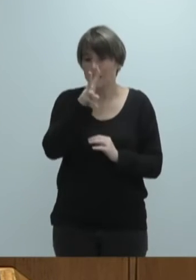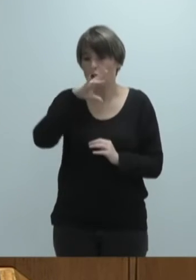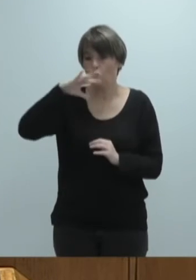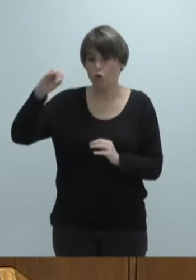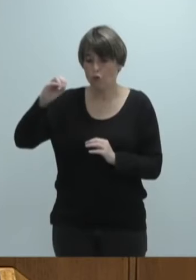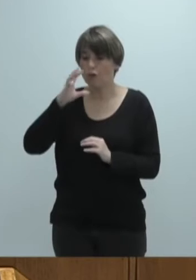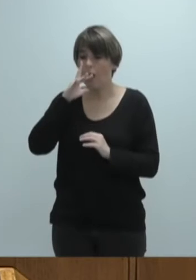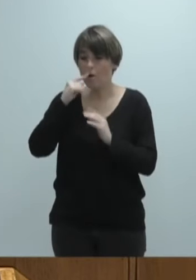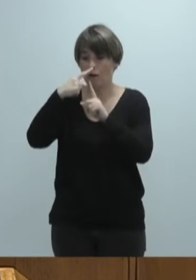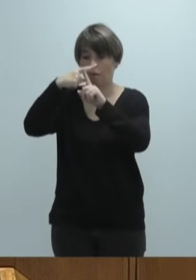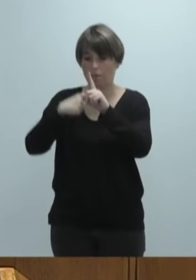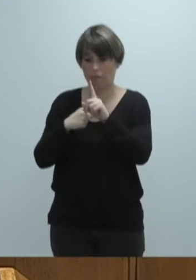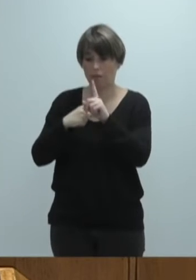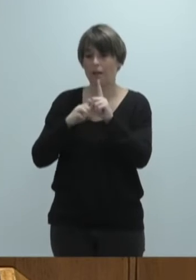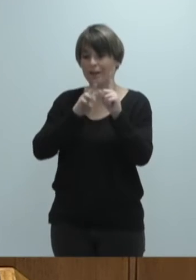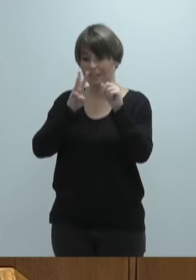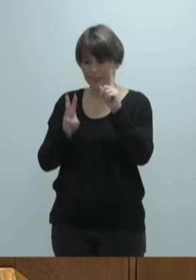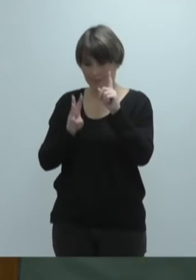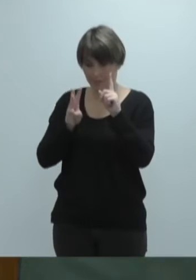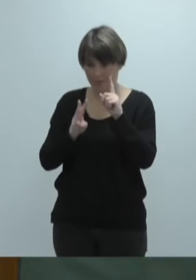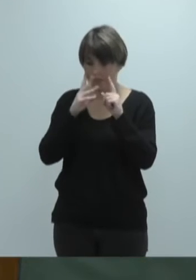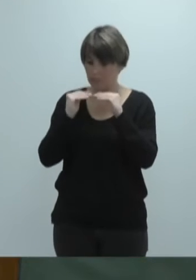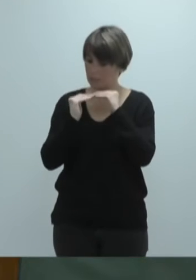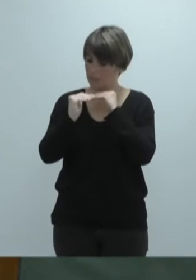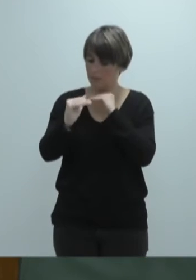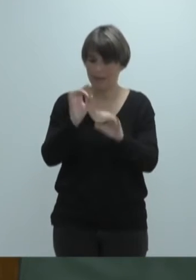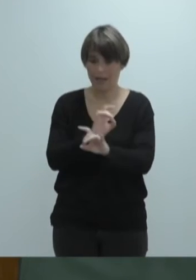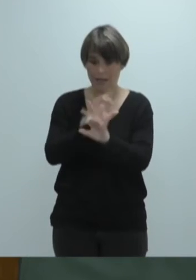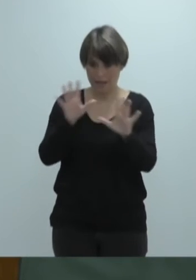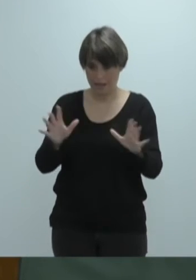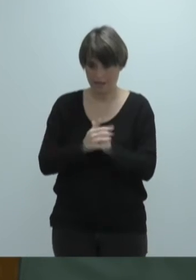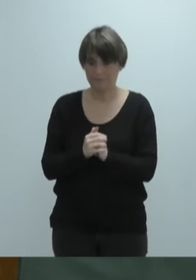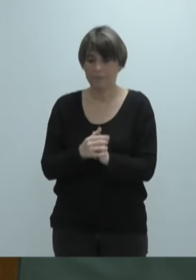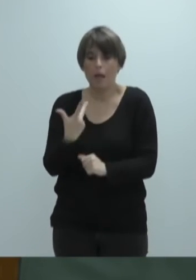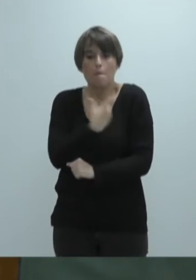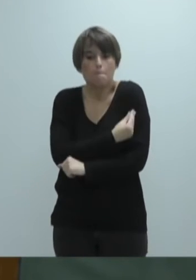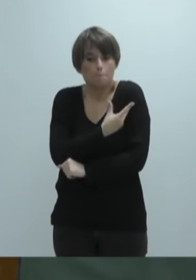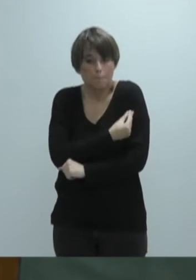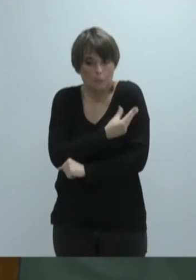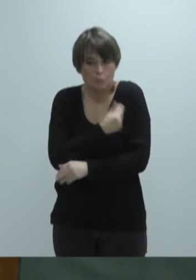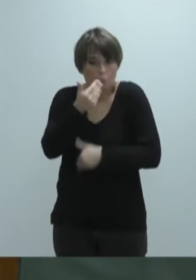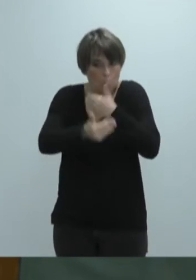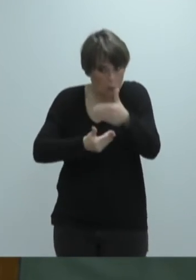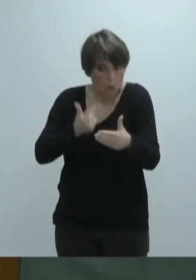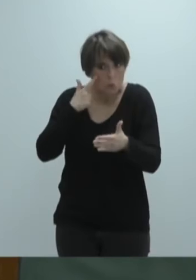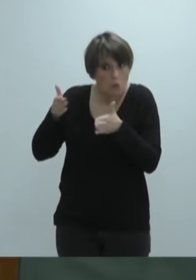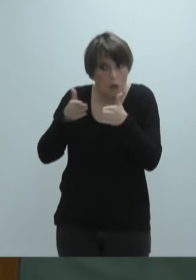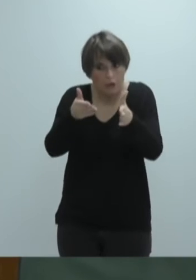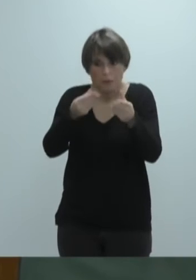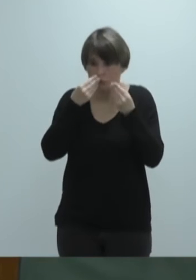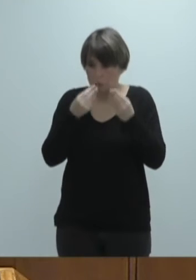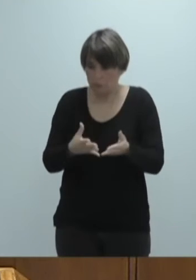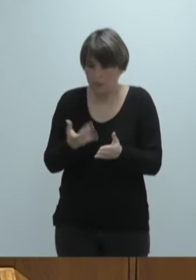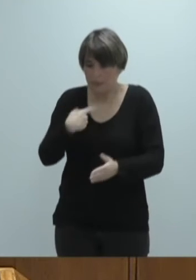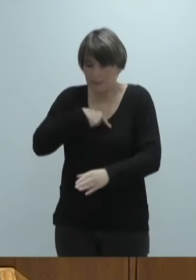egonkortzeko joera argia da. Txertaketa bide honetik doa, milioa eta egun mila txerto jarri